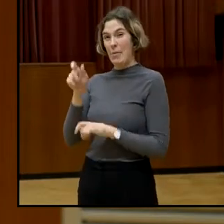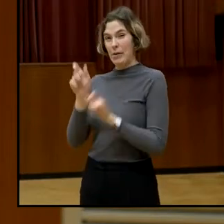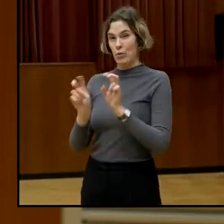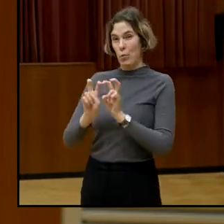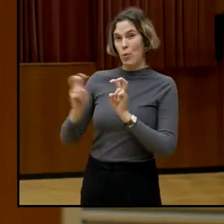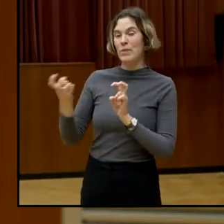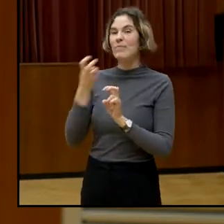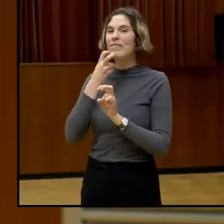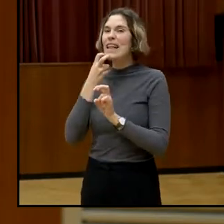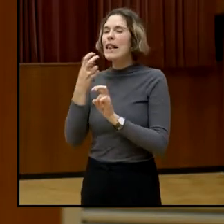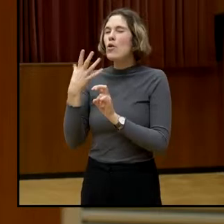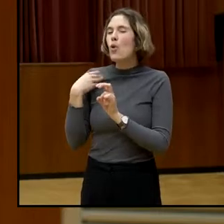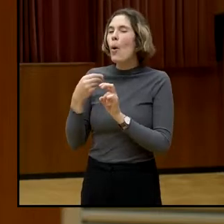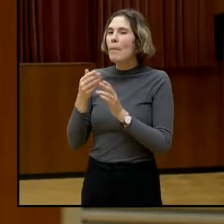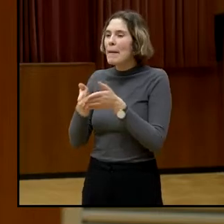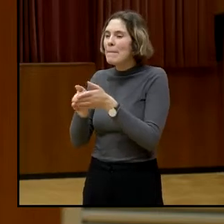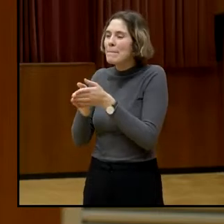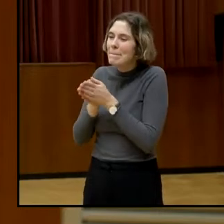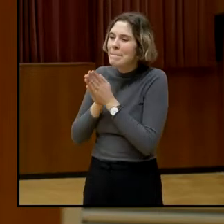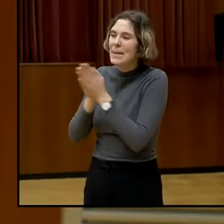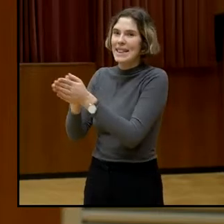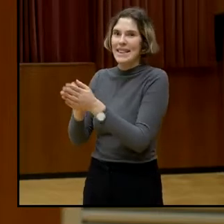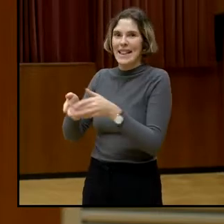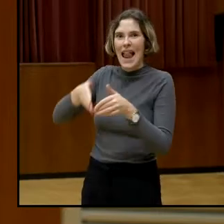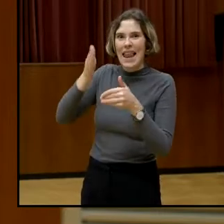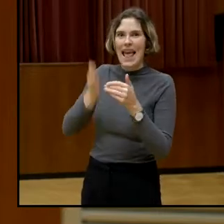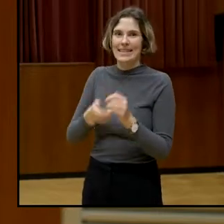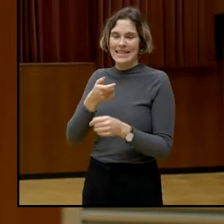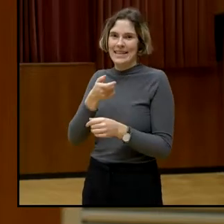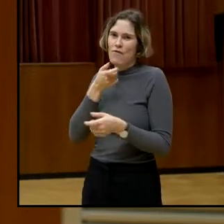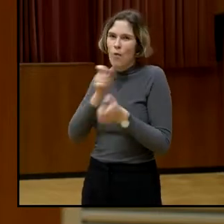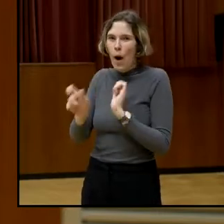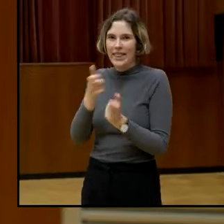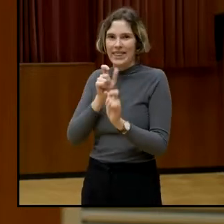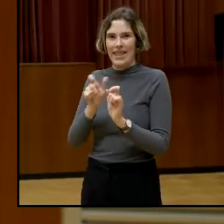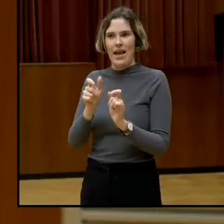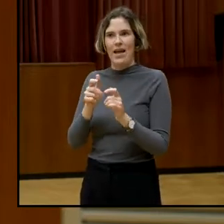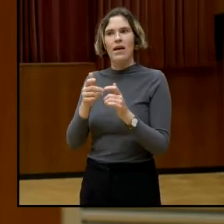euch heraus aus diesem Austausch, aus den Auswertungen,